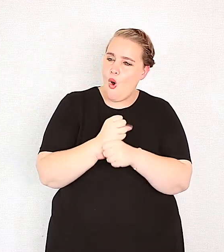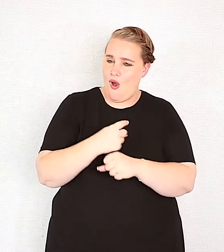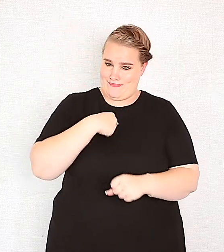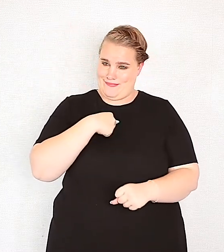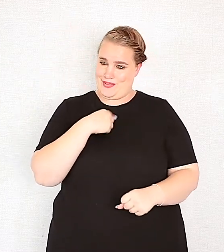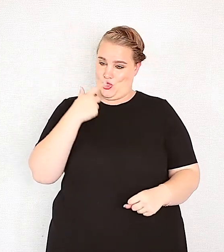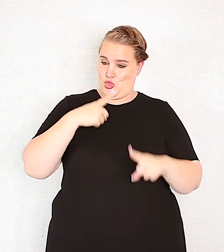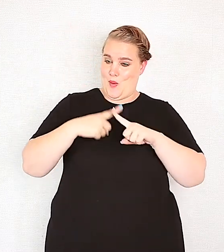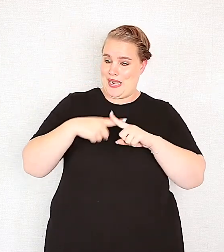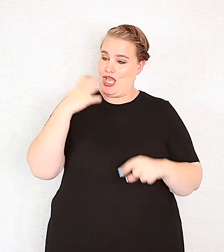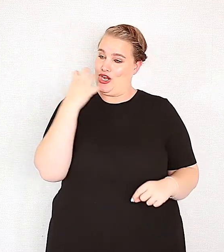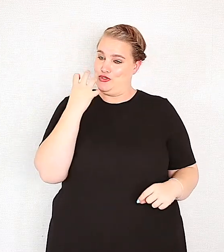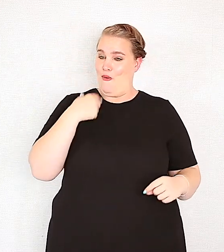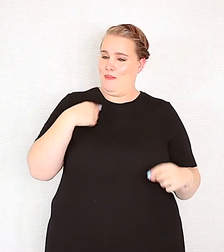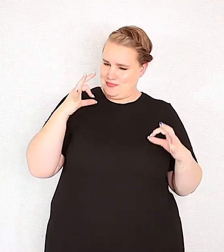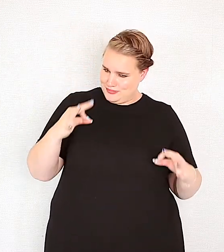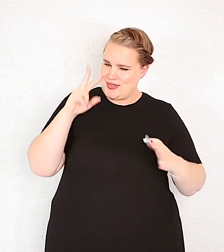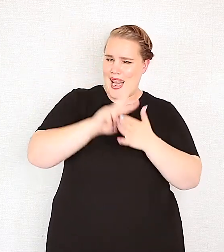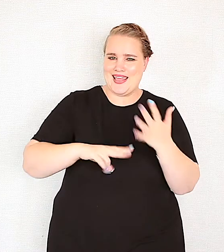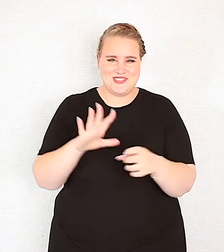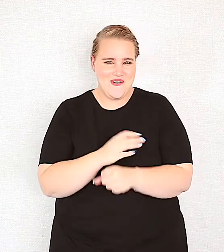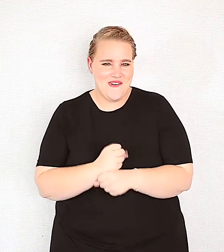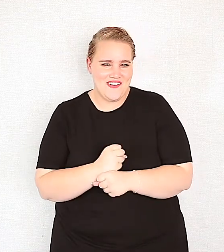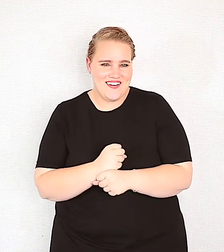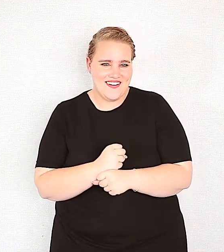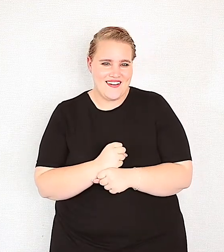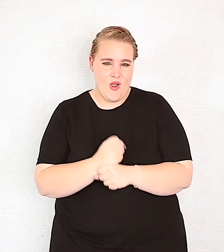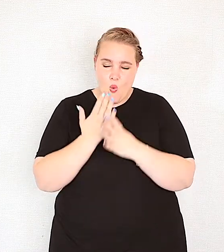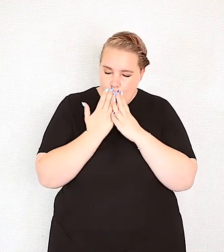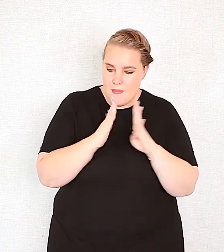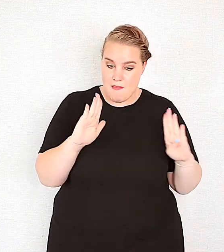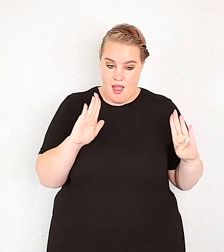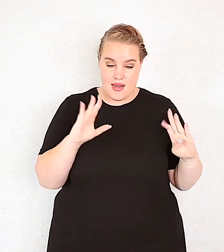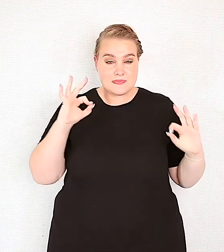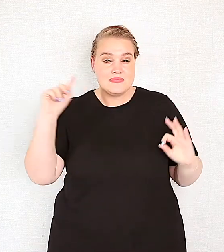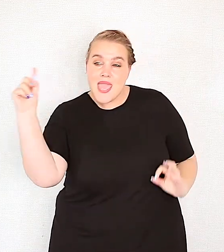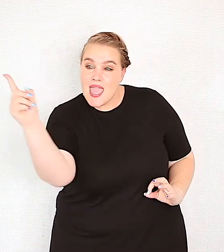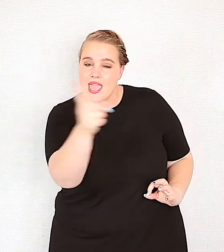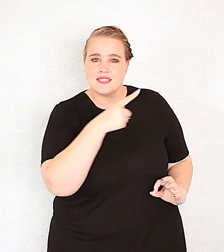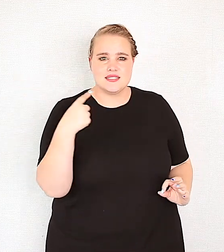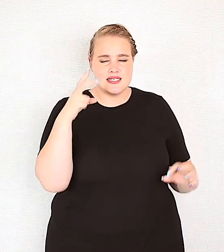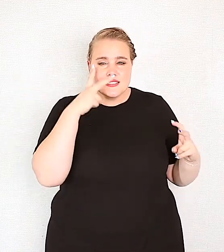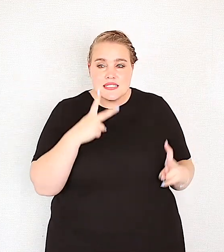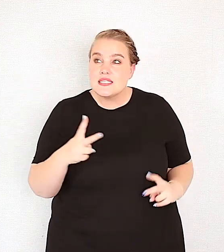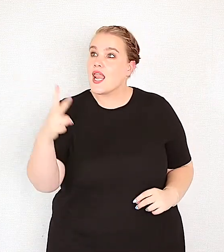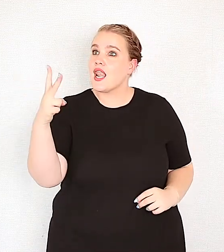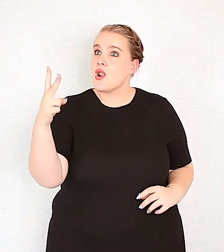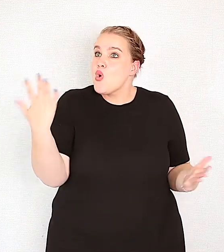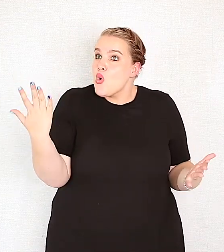hier in die weesrand staan, en dit lees, en dit gaan volme openbaring wees, dit gaan vertlomp mens openbaring wees, om te sien